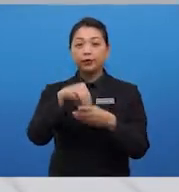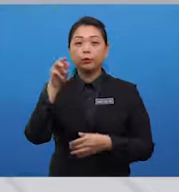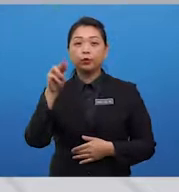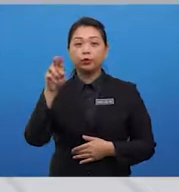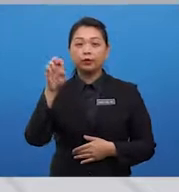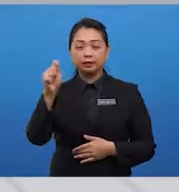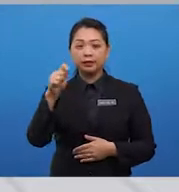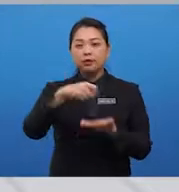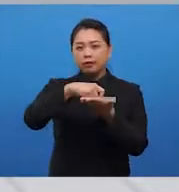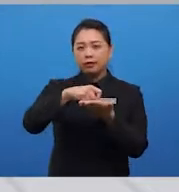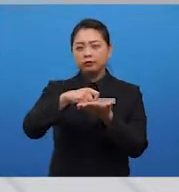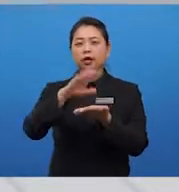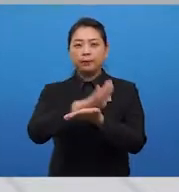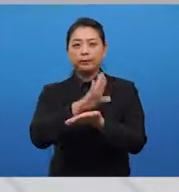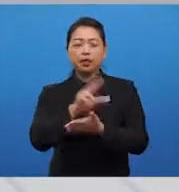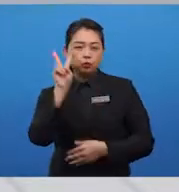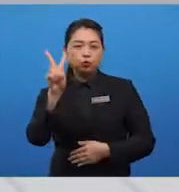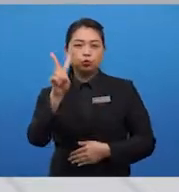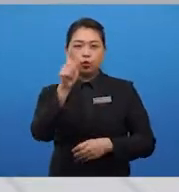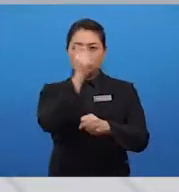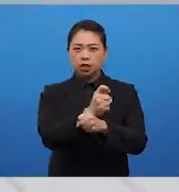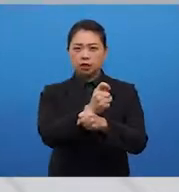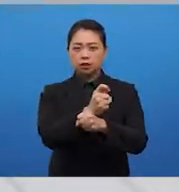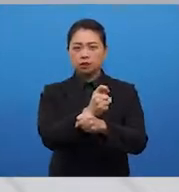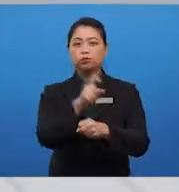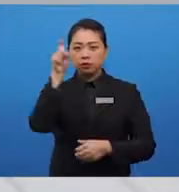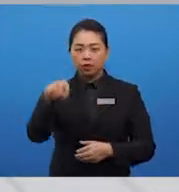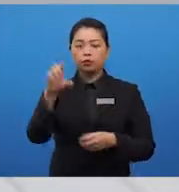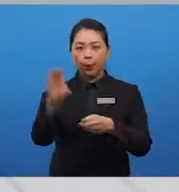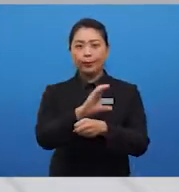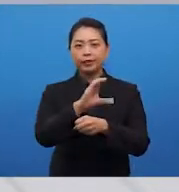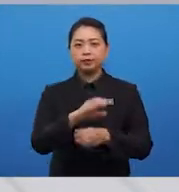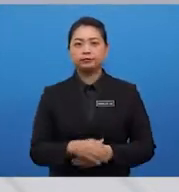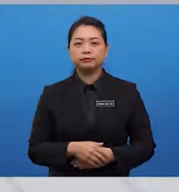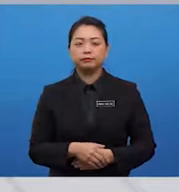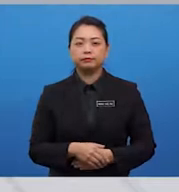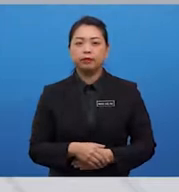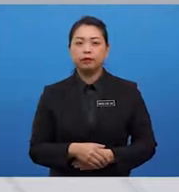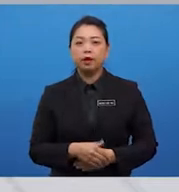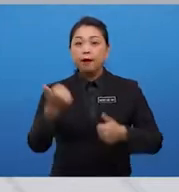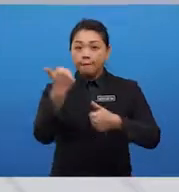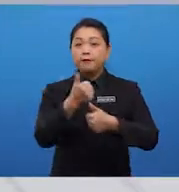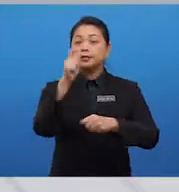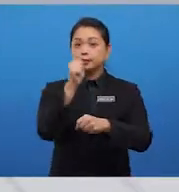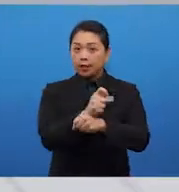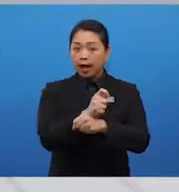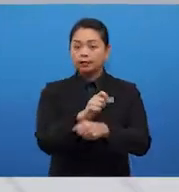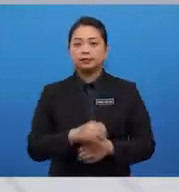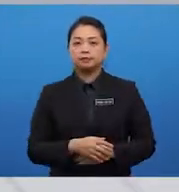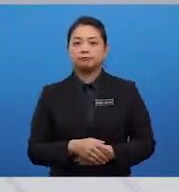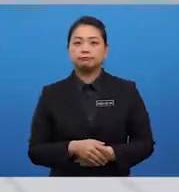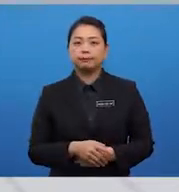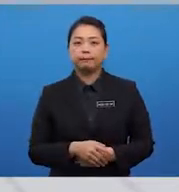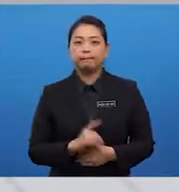ada dua tajam yang perlu anda lakukan. yang anda Sekarang, percaya adalah di mana